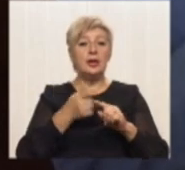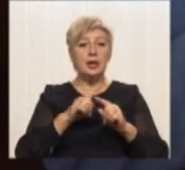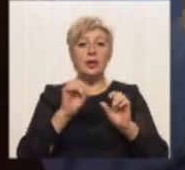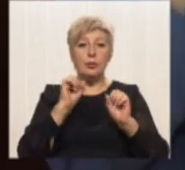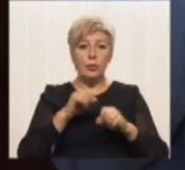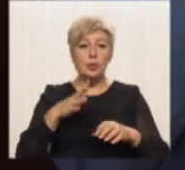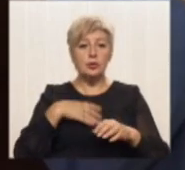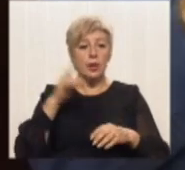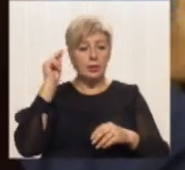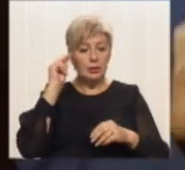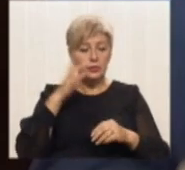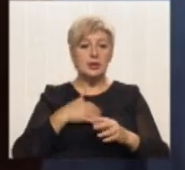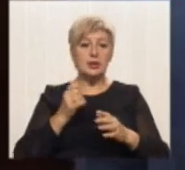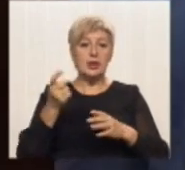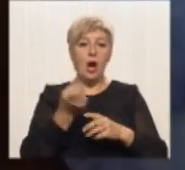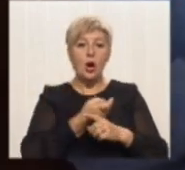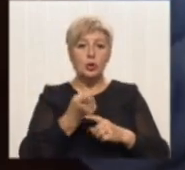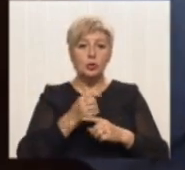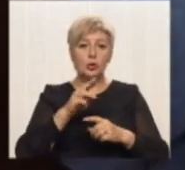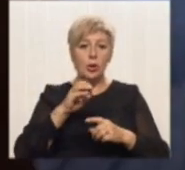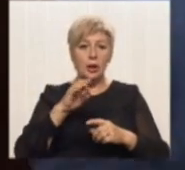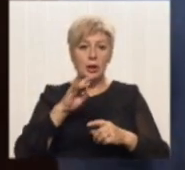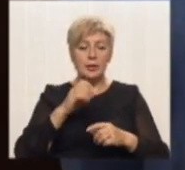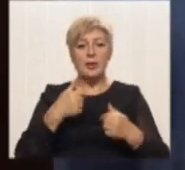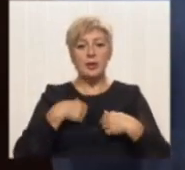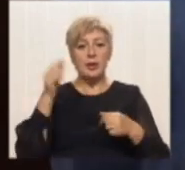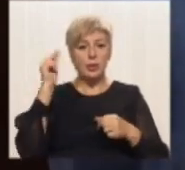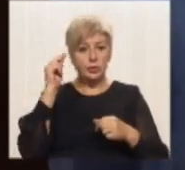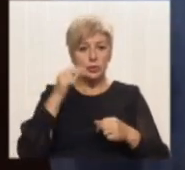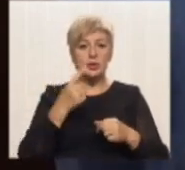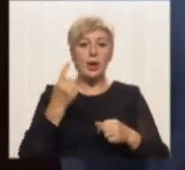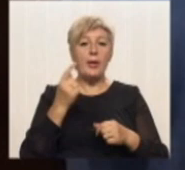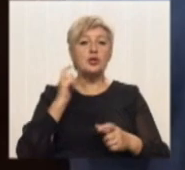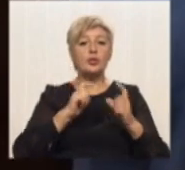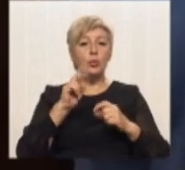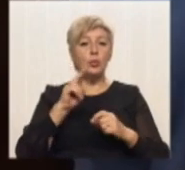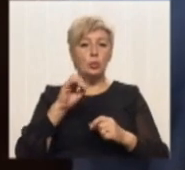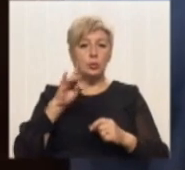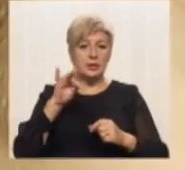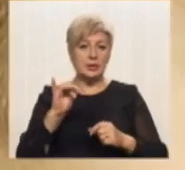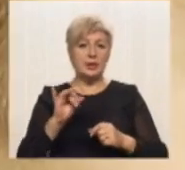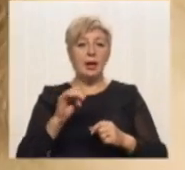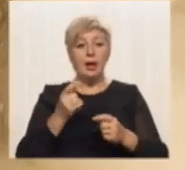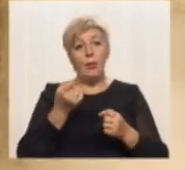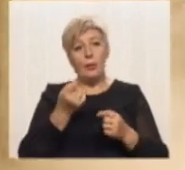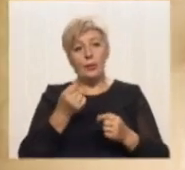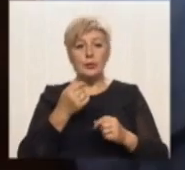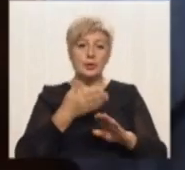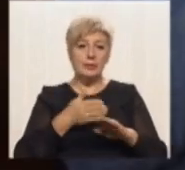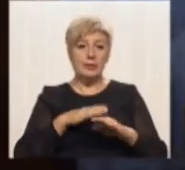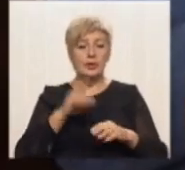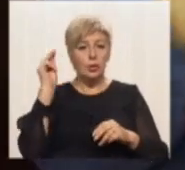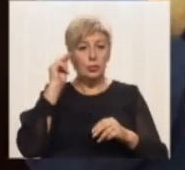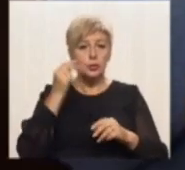токаря на першому курсі. Я навчаюся на першому курсі, поки трохи важко. Вчусь на